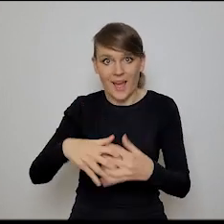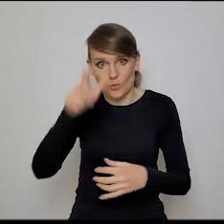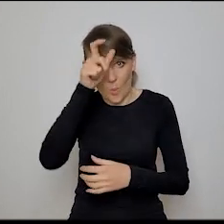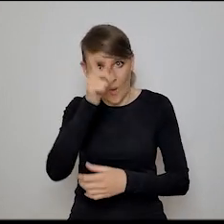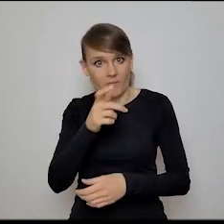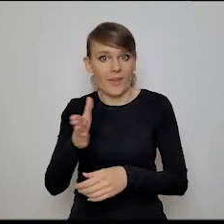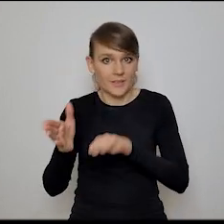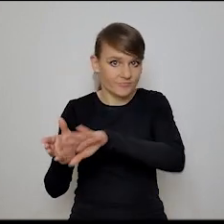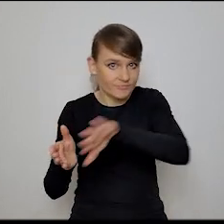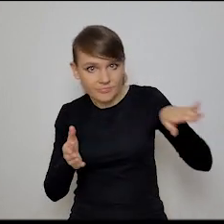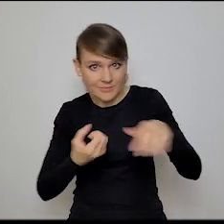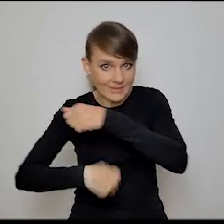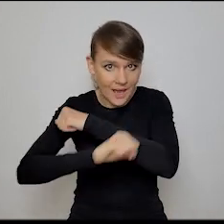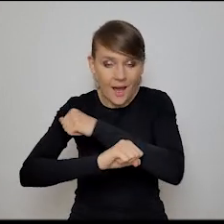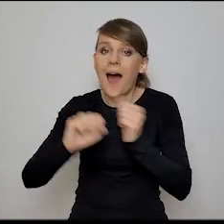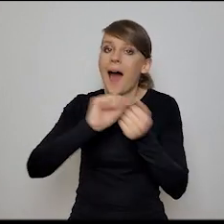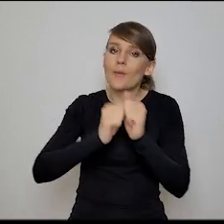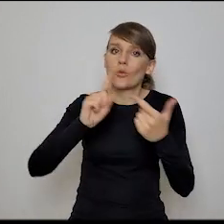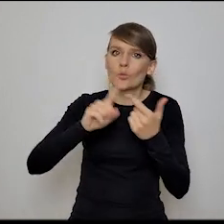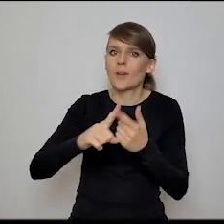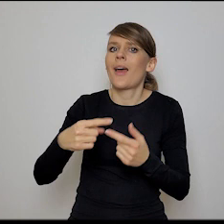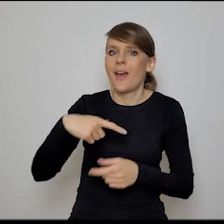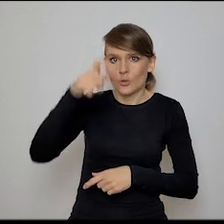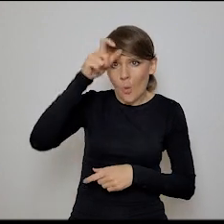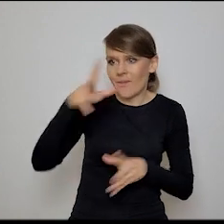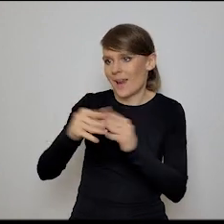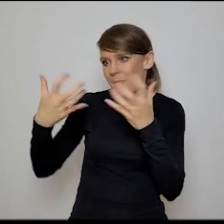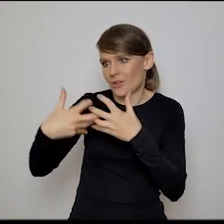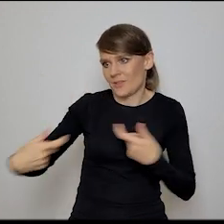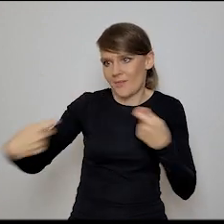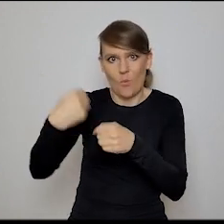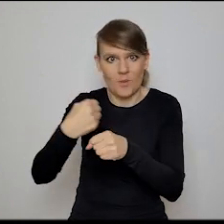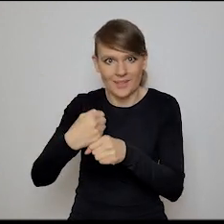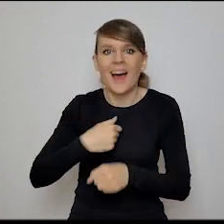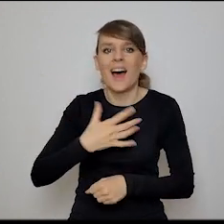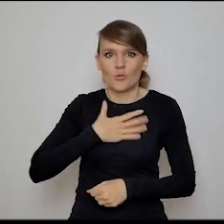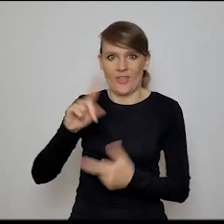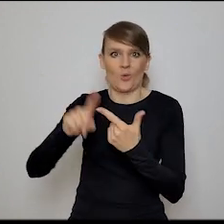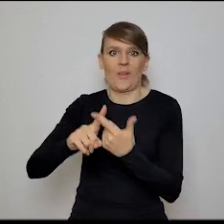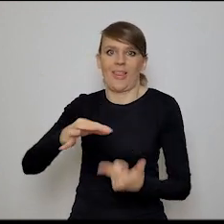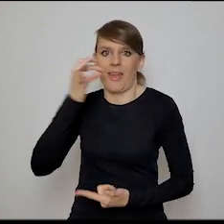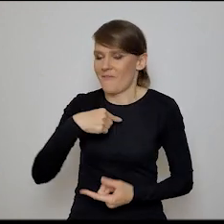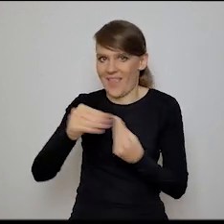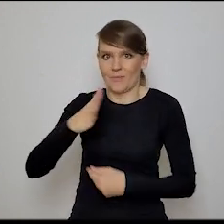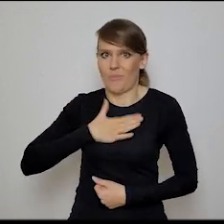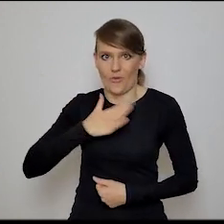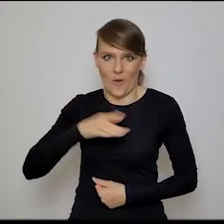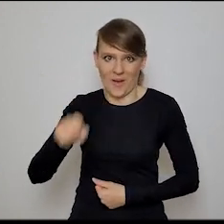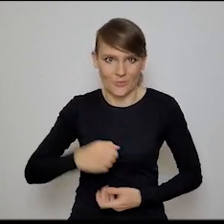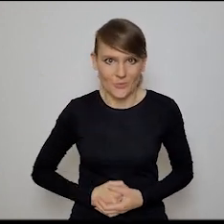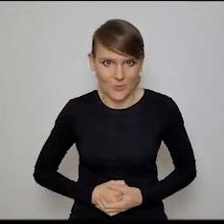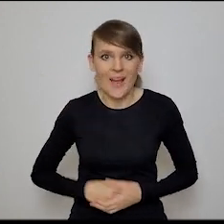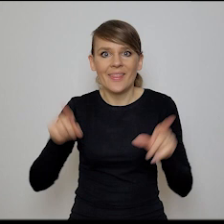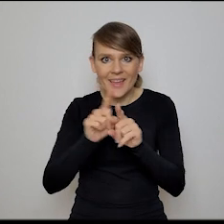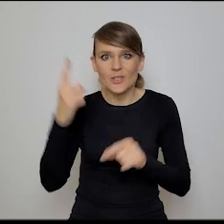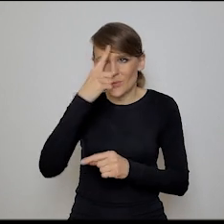pracujemy razem. Ja uważam, że zdecydowanie to drugie mi się bardziej do mnie apeluje, jak to mówią. Bardziej mi się podoba dużo. Wydaje